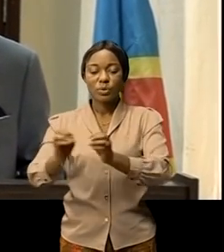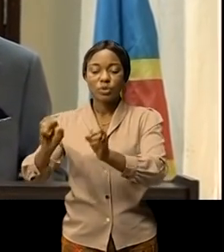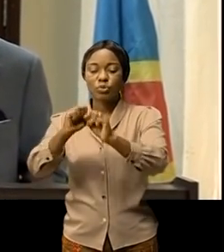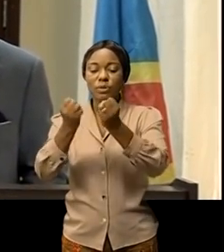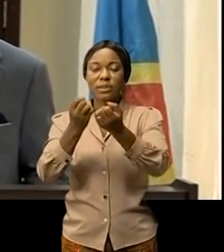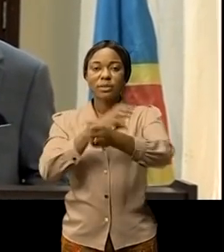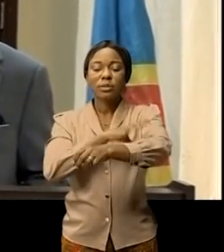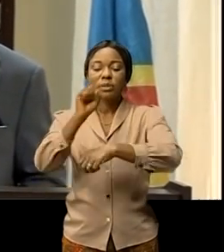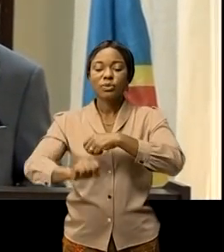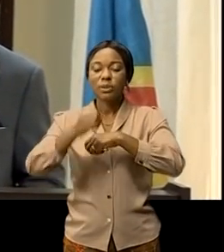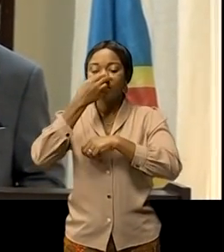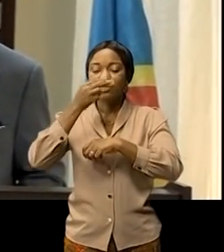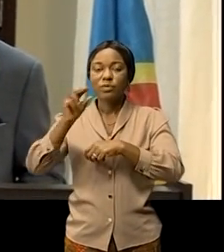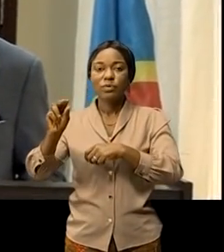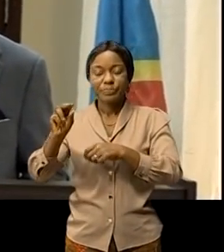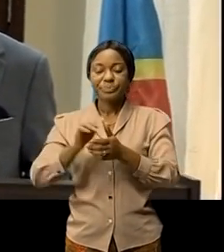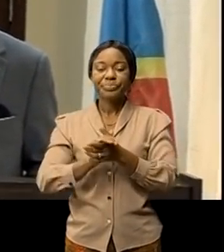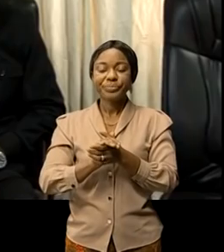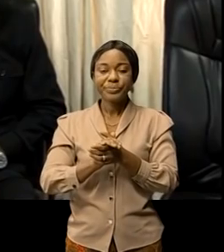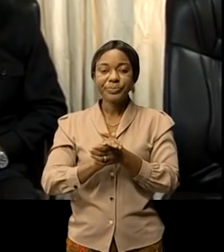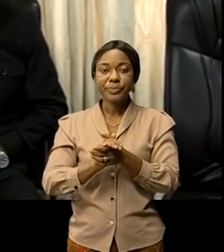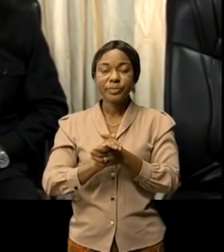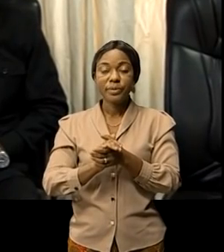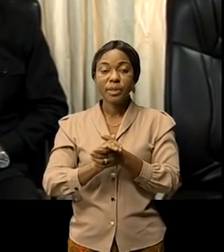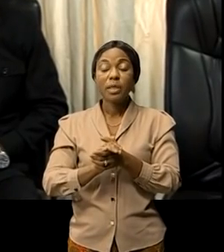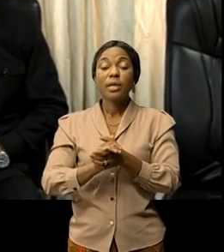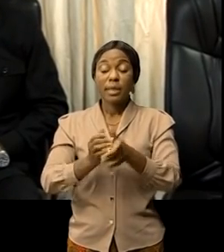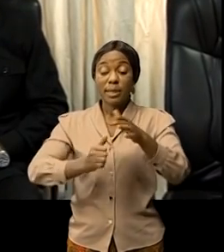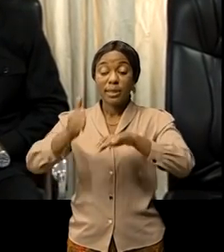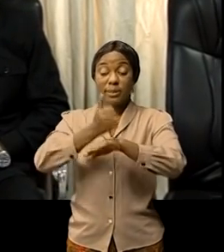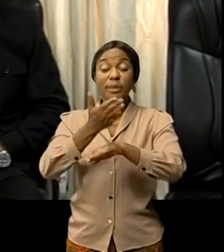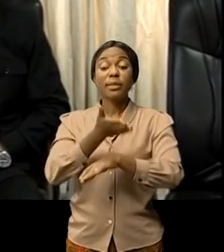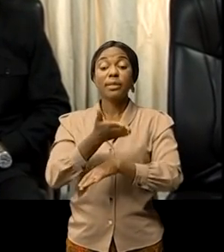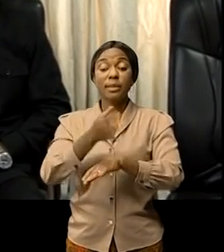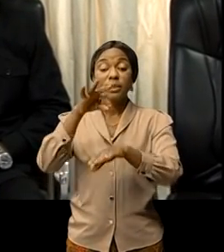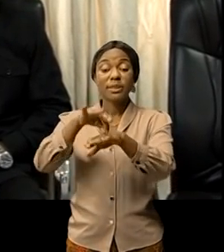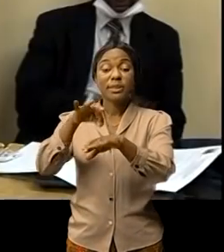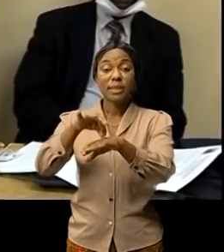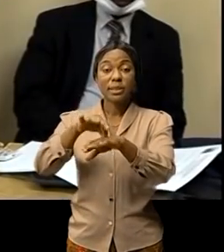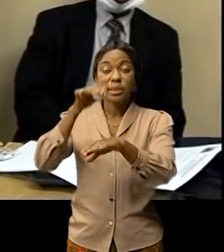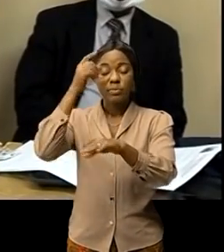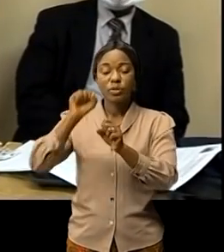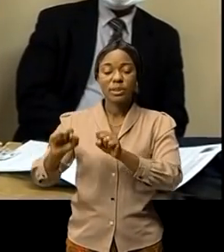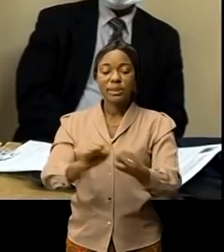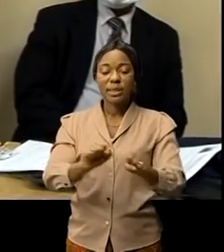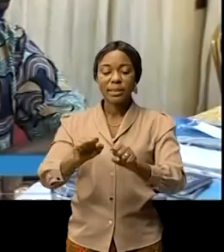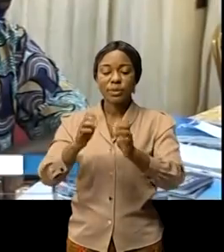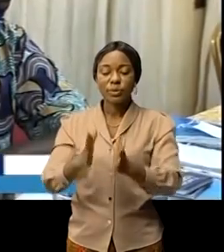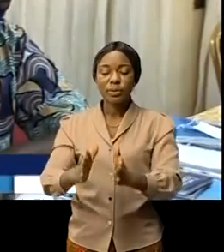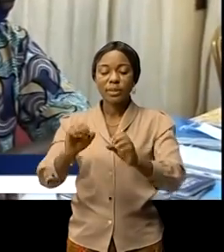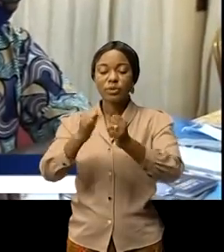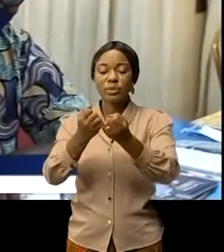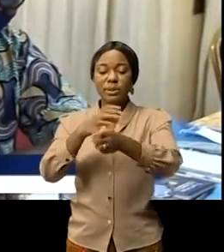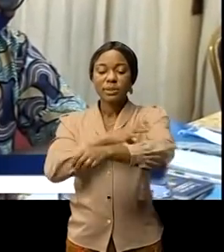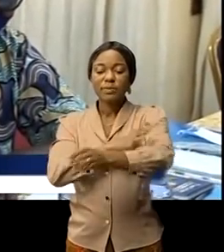civile du sud Kivu Adrien Zawadi cet atelier est une occasion pour les acteurs de la société civile d